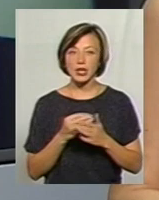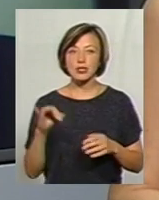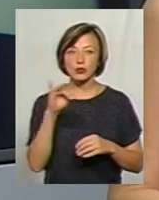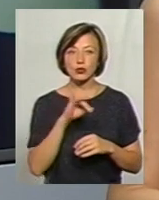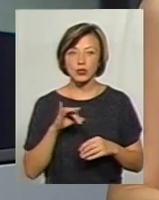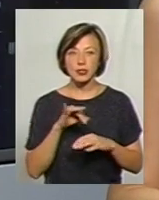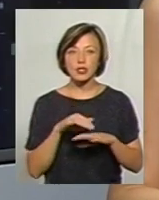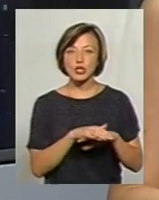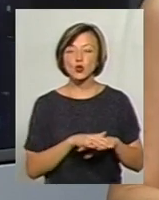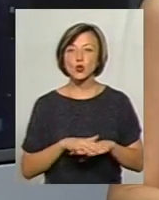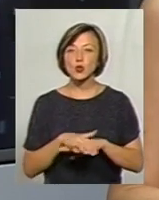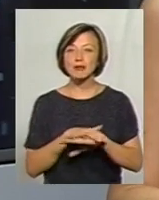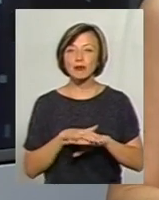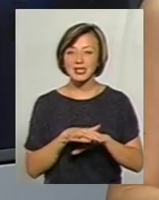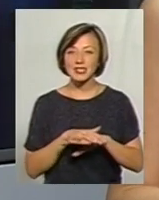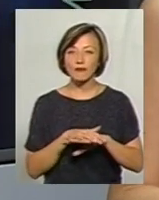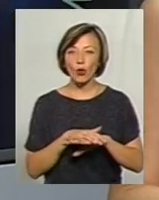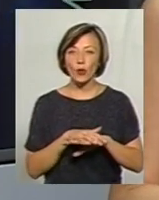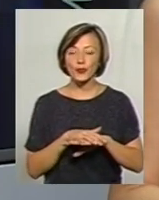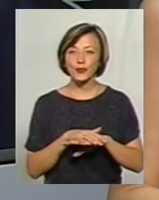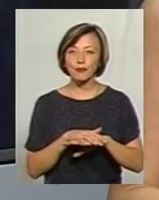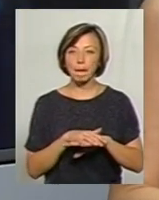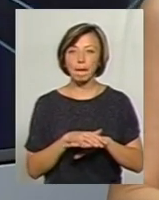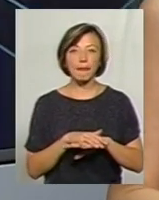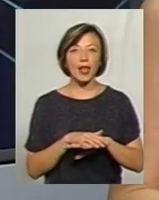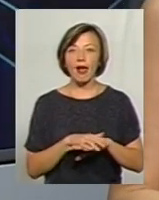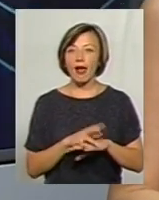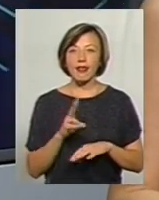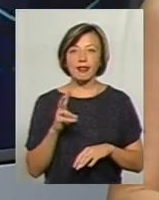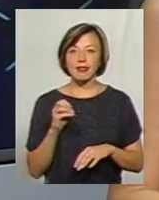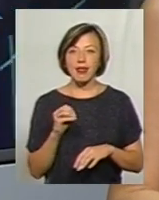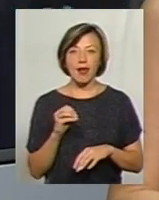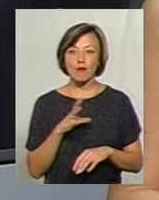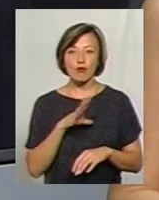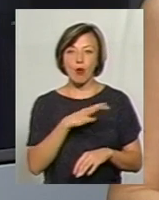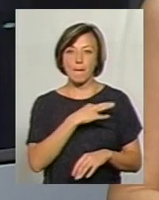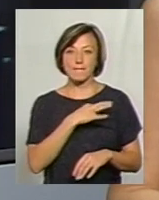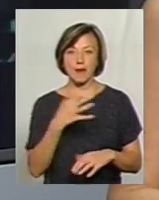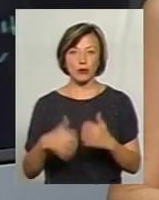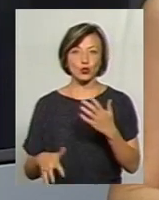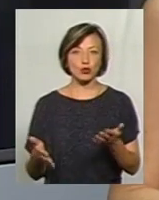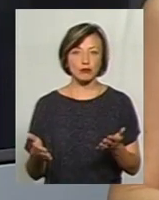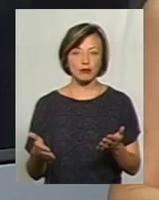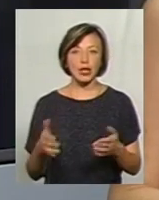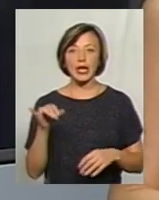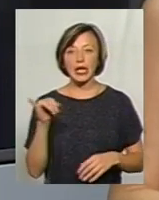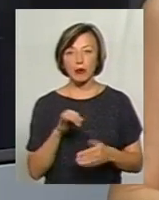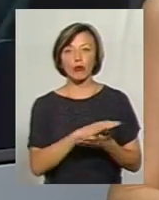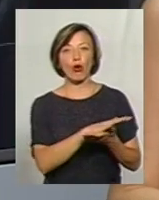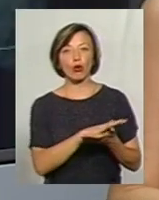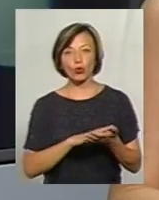історії суспільство не впадало в цю інертність і